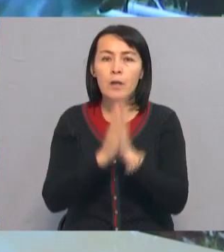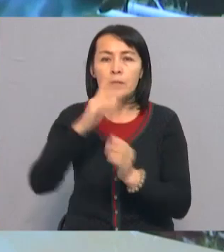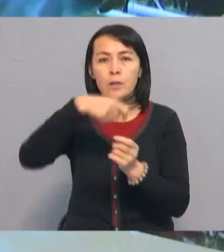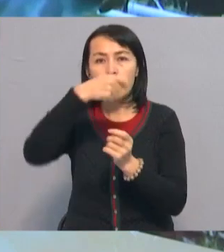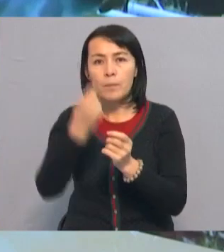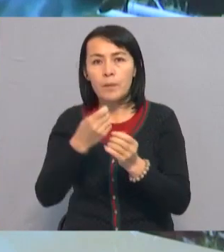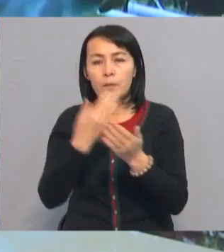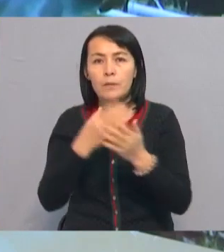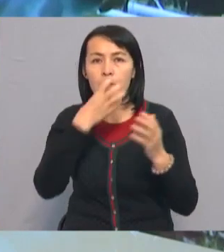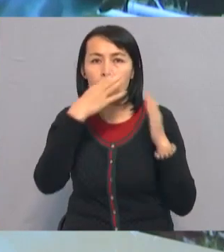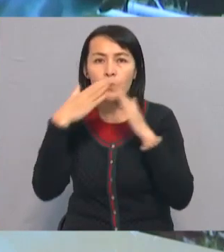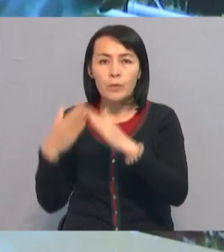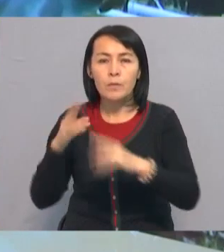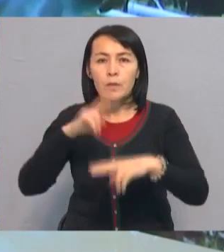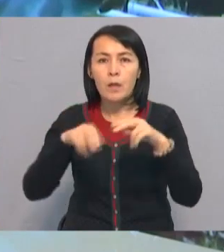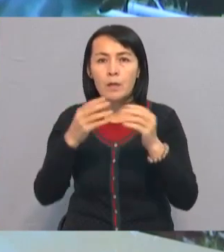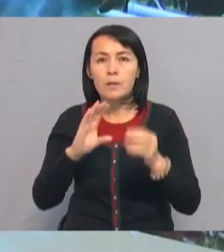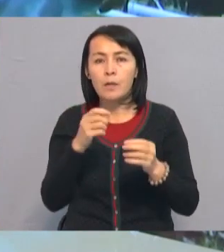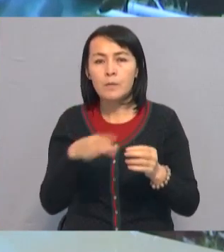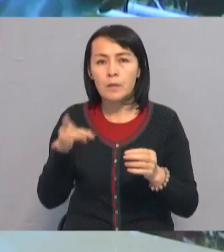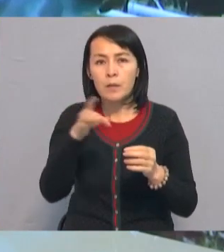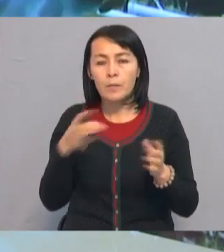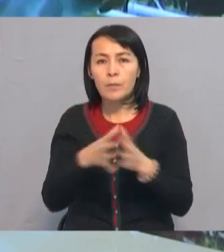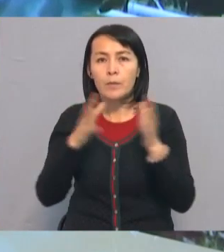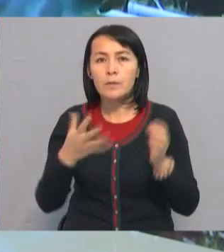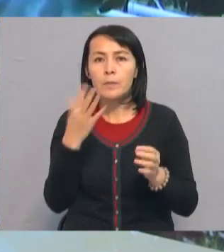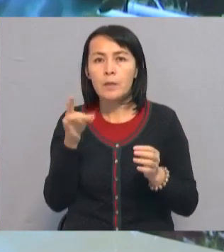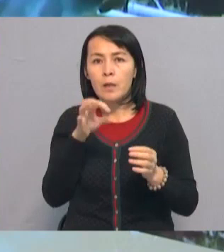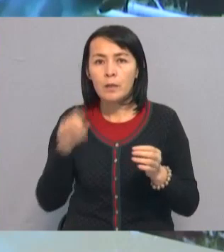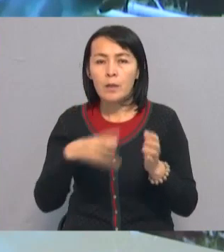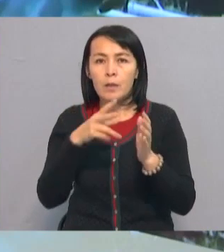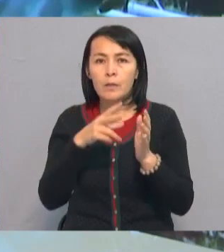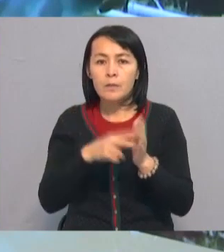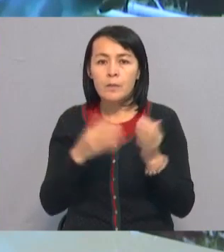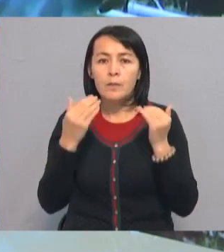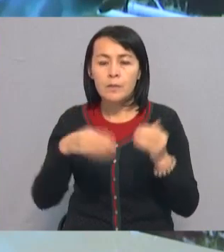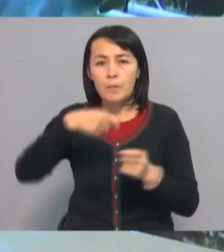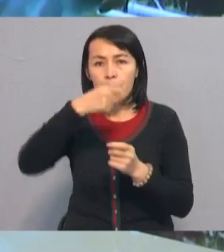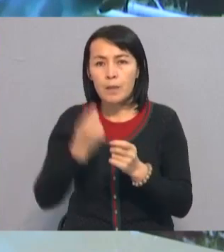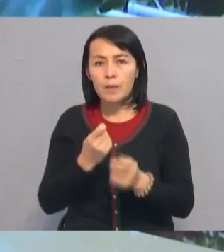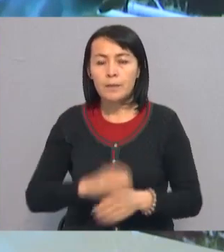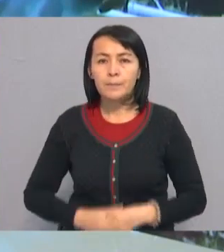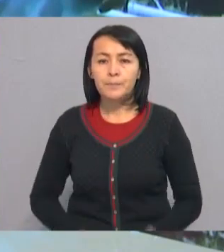бананов, построила тепличный комплекс в Сайрамском районе площадью 5 гектаров и высят золотом бананы.